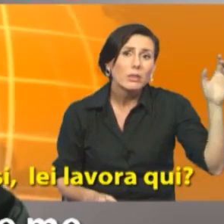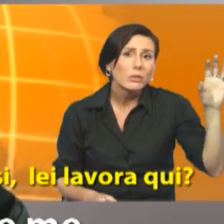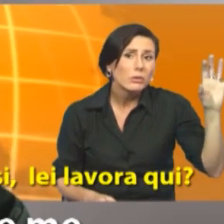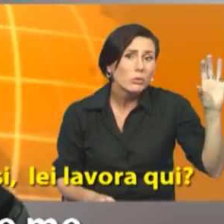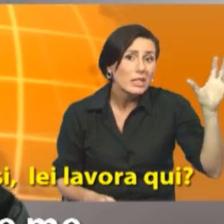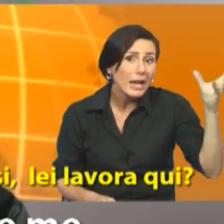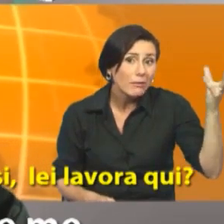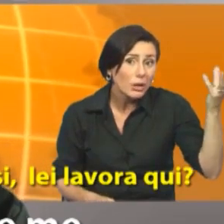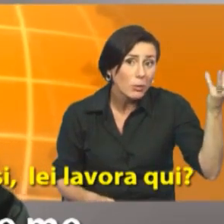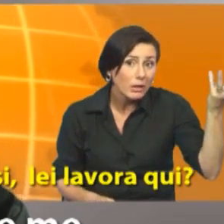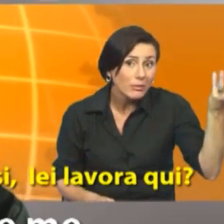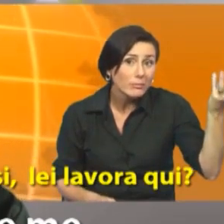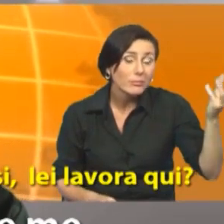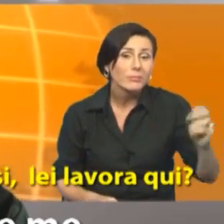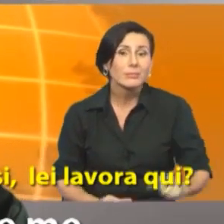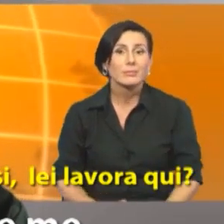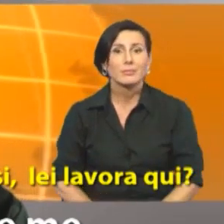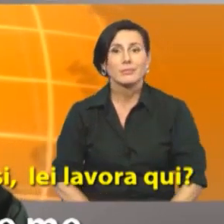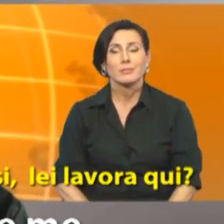scusi lei lavora qui